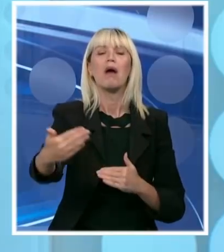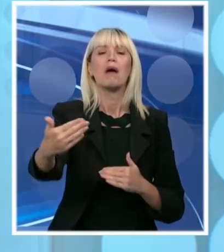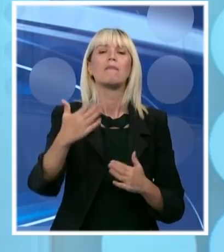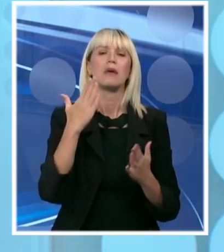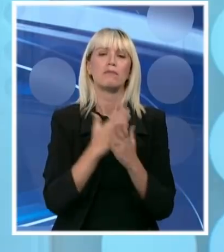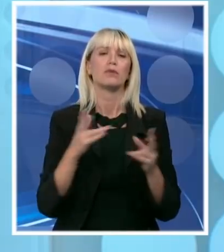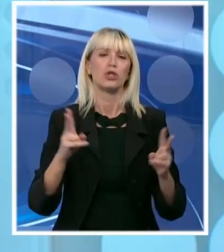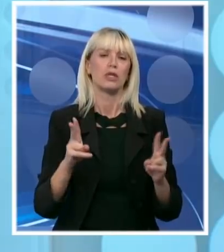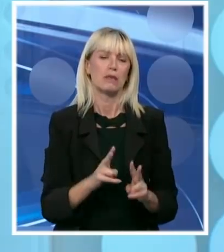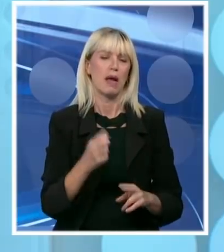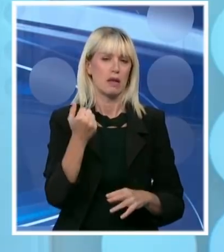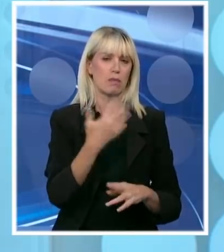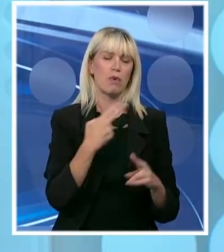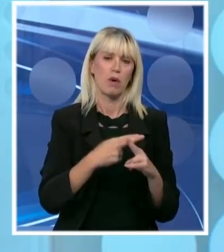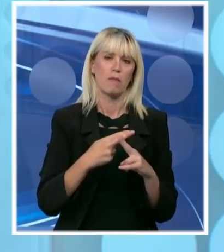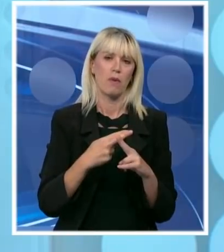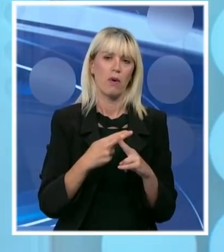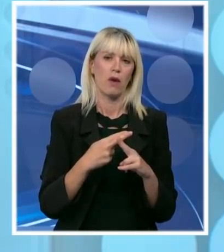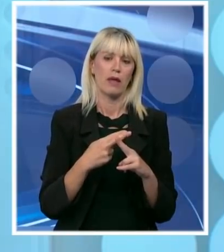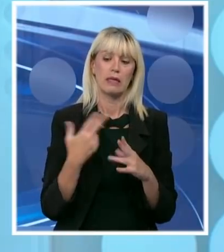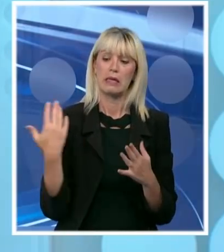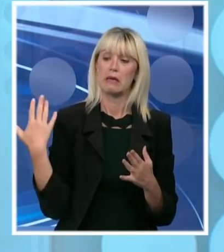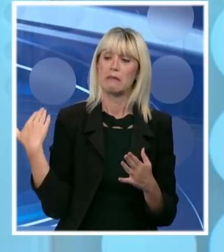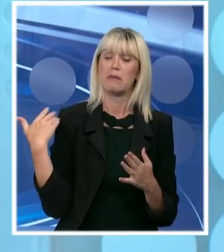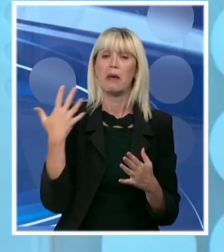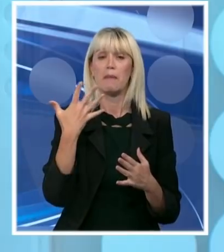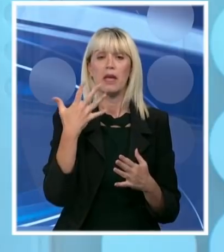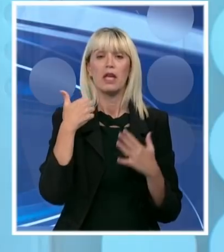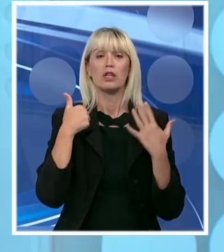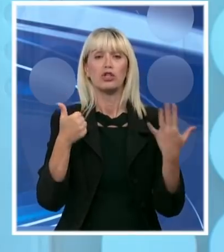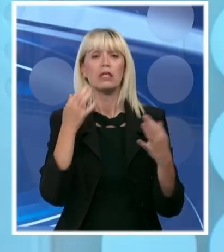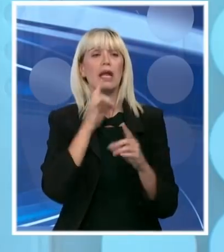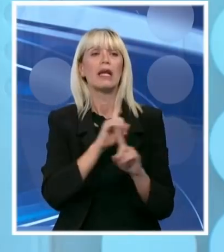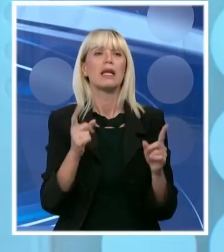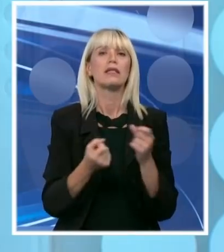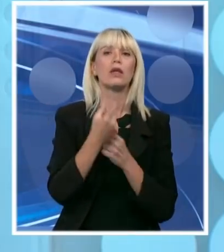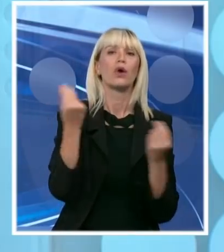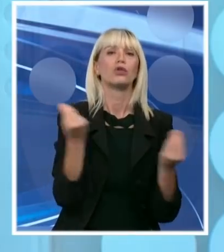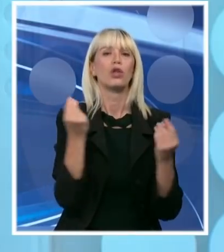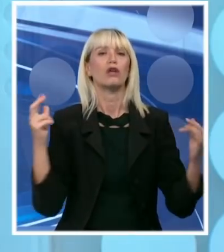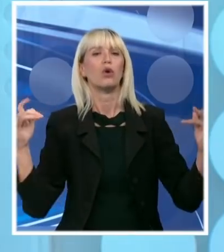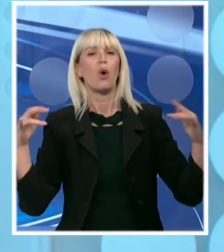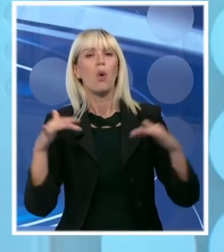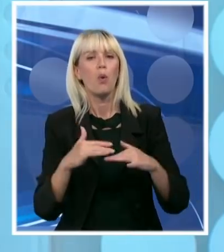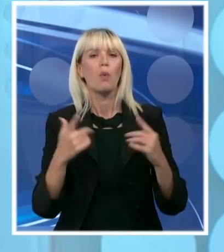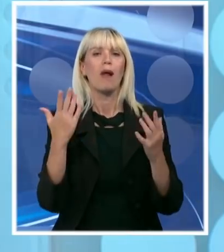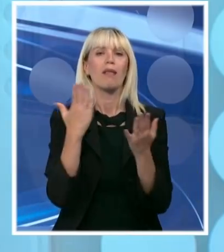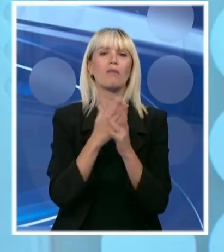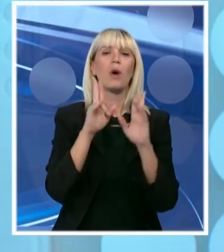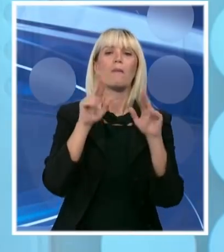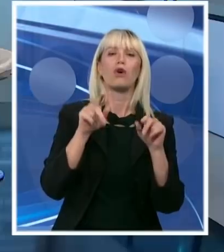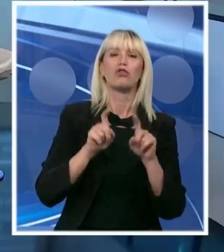pet dana šest koji bi mogli da izazovu povećanje broja zaraženih. Pogotovo ne u Beogradu i Novom Sadu.